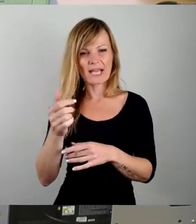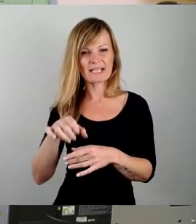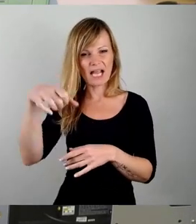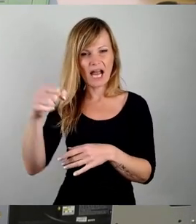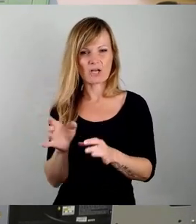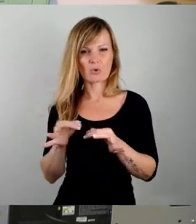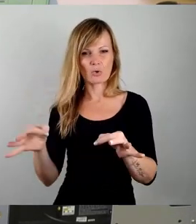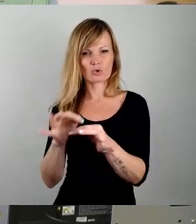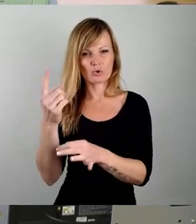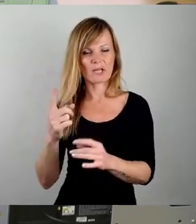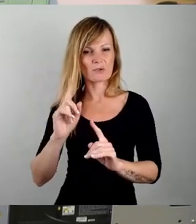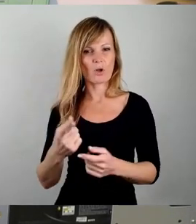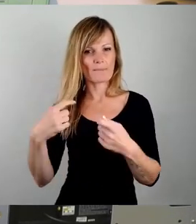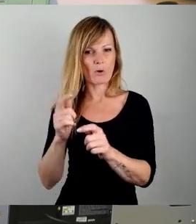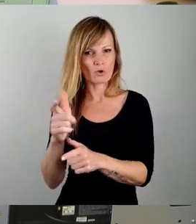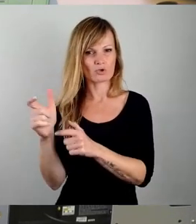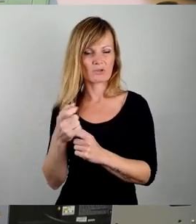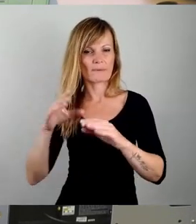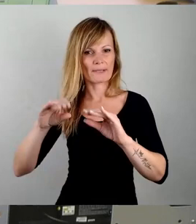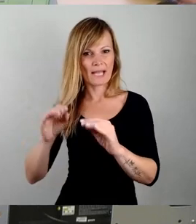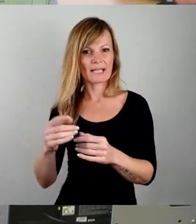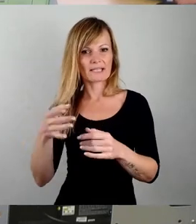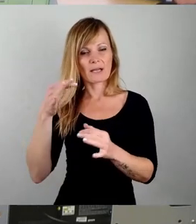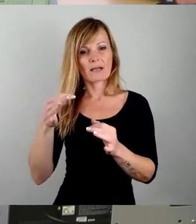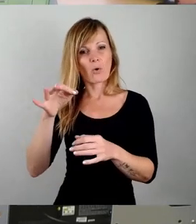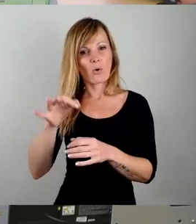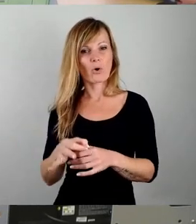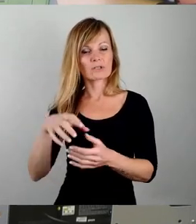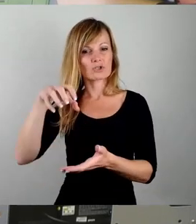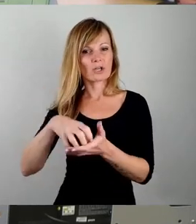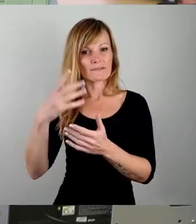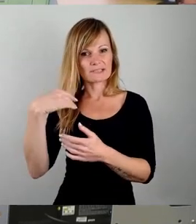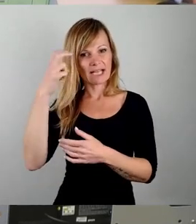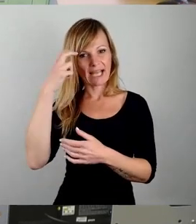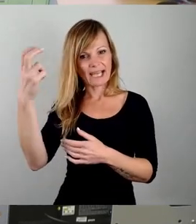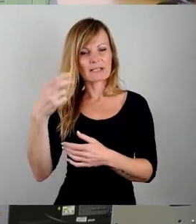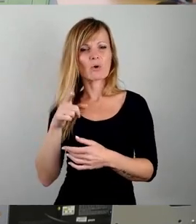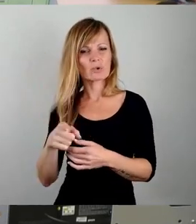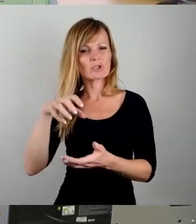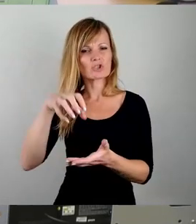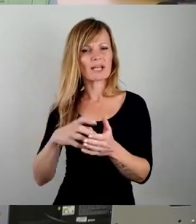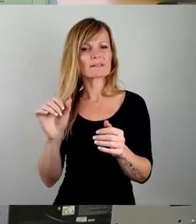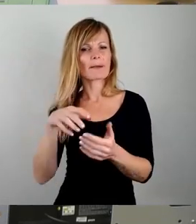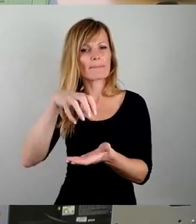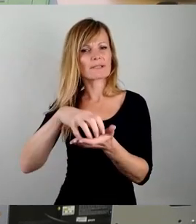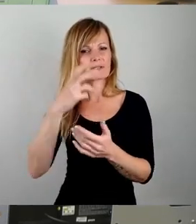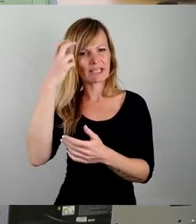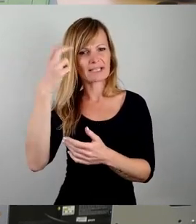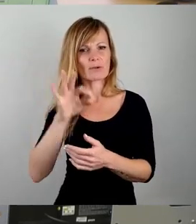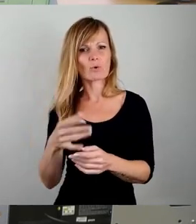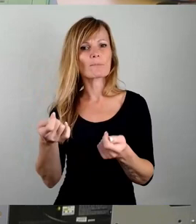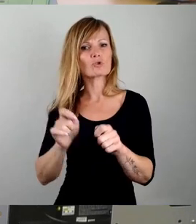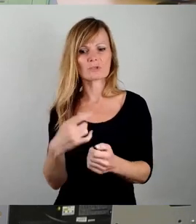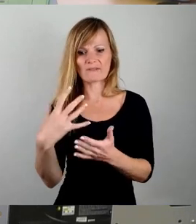dem Bauschuss und den beteiligten Ortschaftsräten und Stadtbezirksbeiräten zur Beschlussfassung vorgelegt werden,